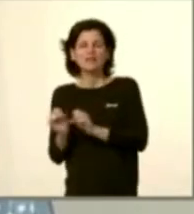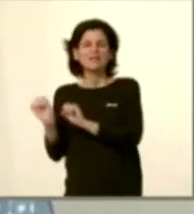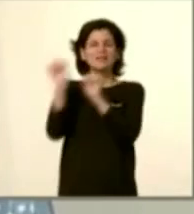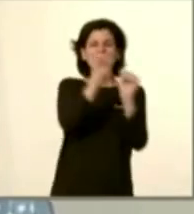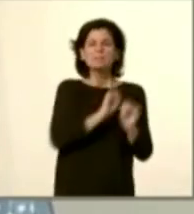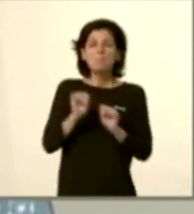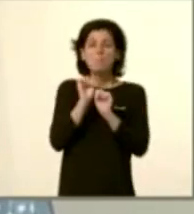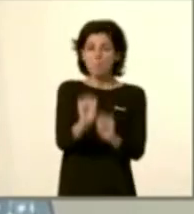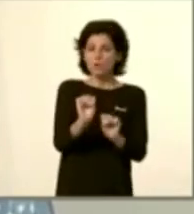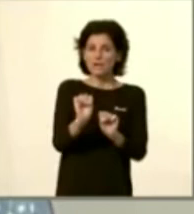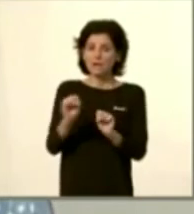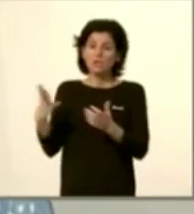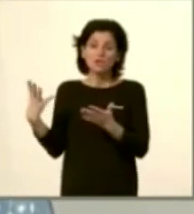ramat.